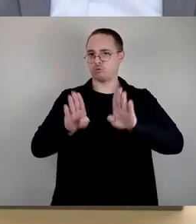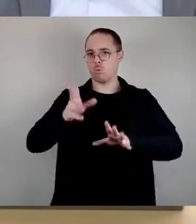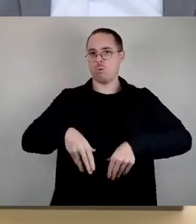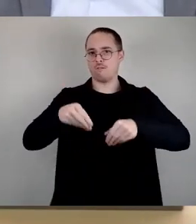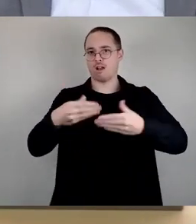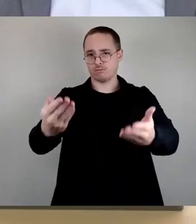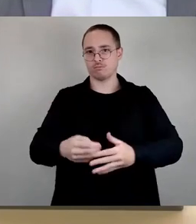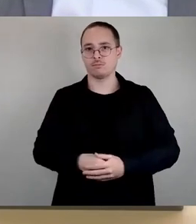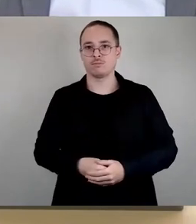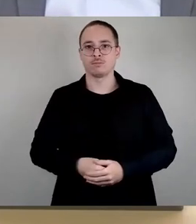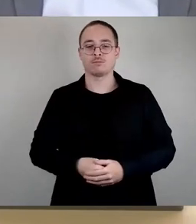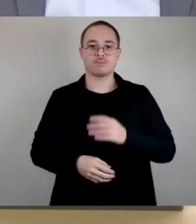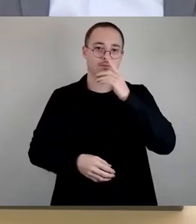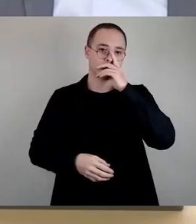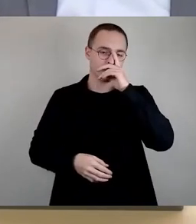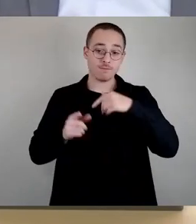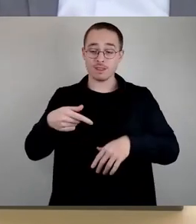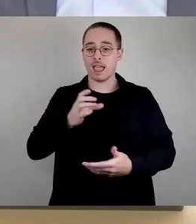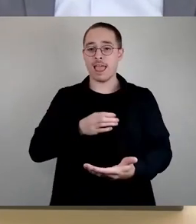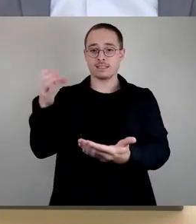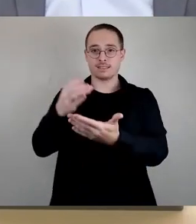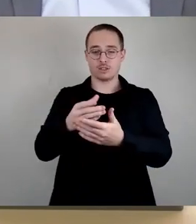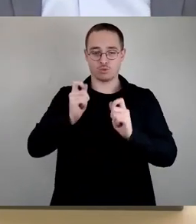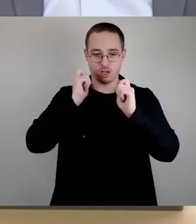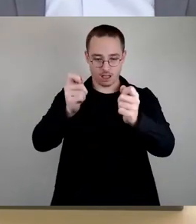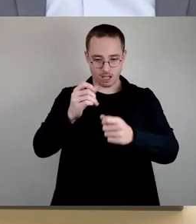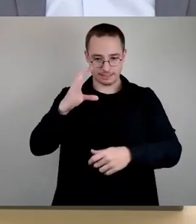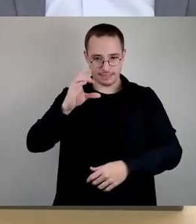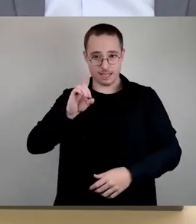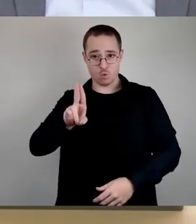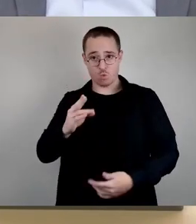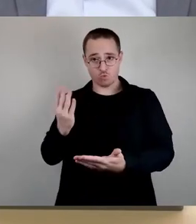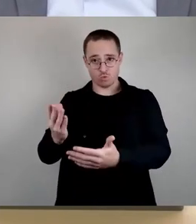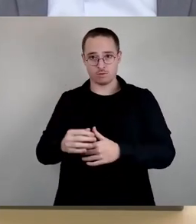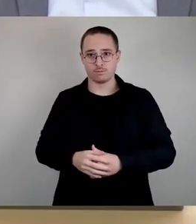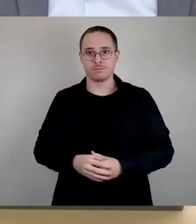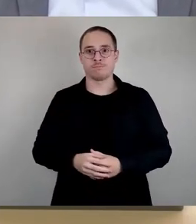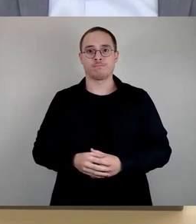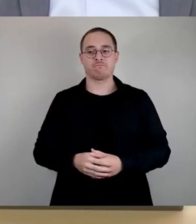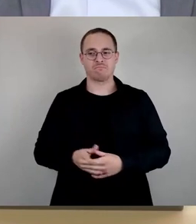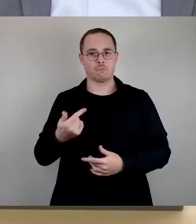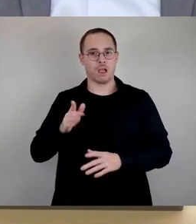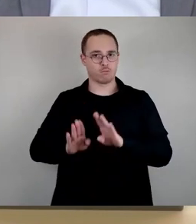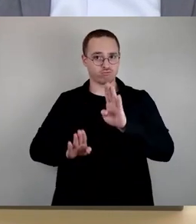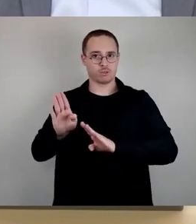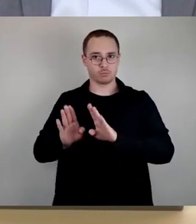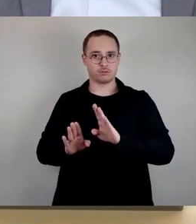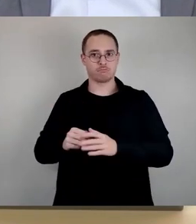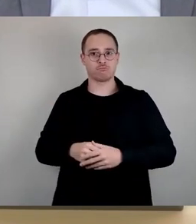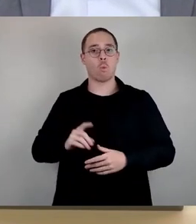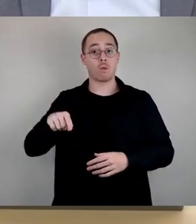Da liegt uns ein Ersetzungsantrag der CDU vor. Der wäre zunächst abzustimmen. Und danach